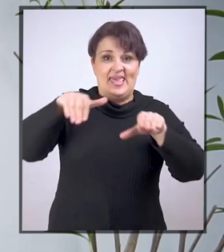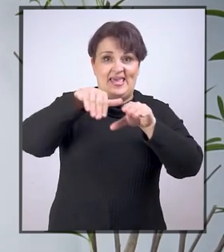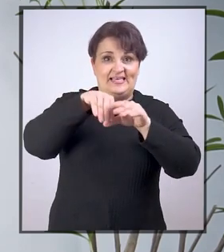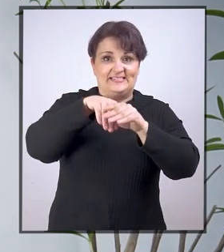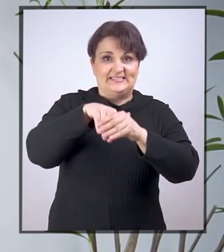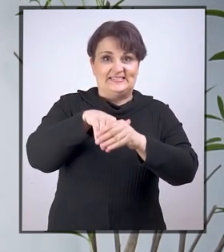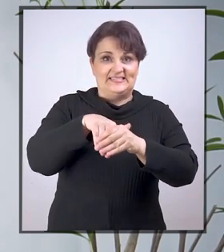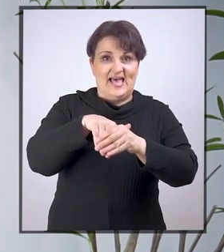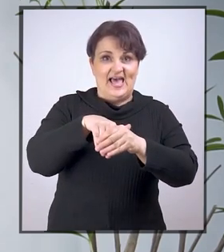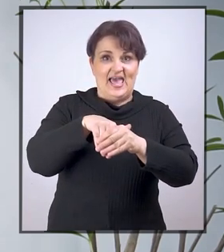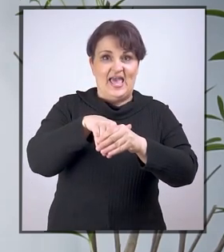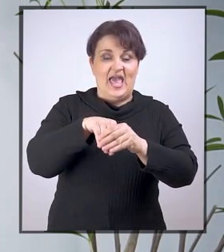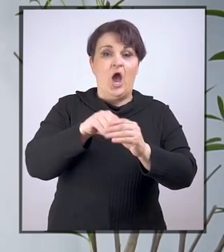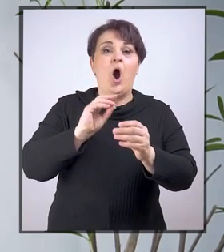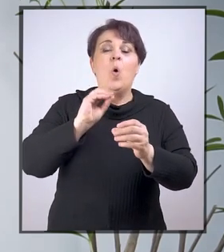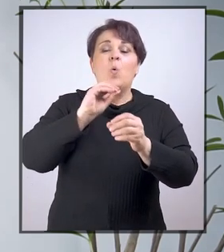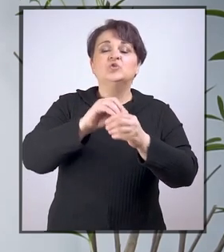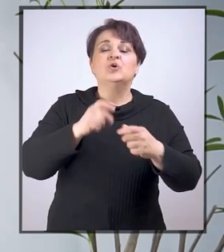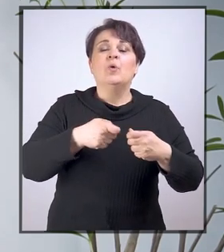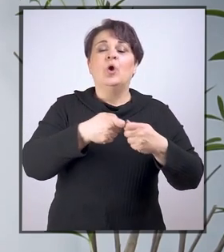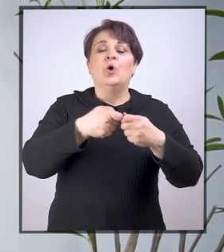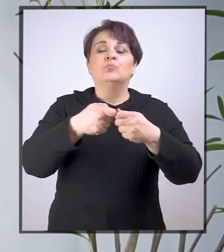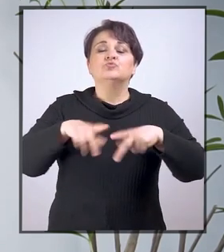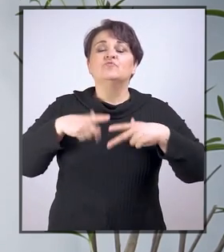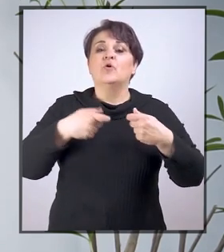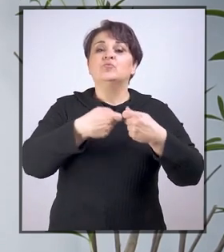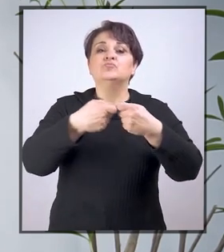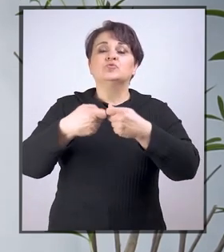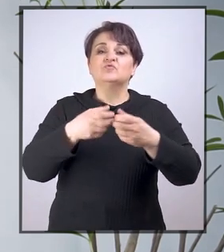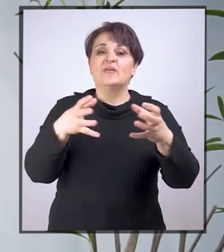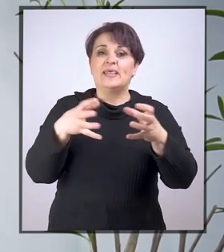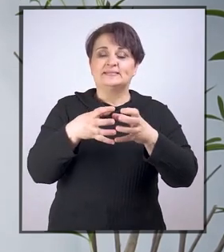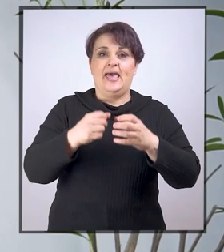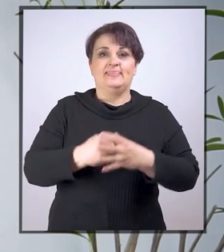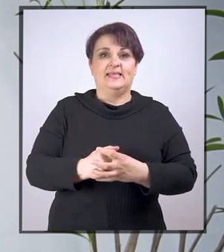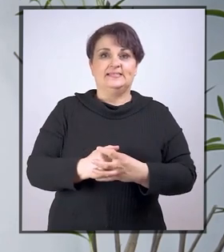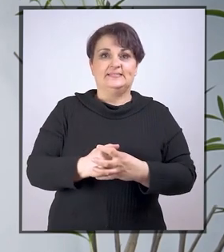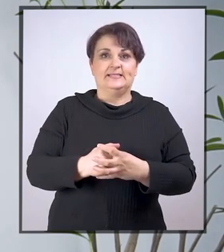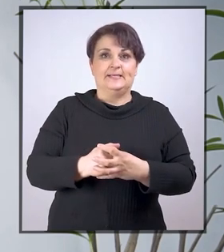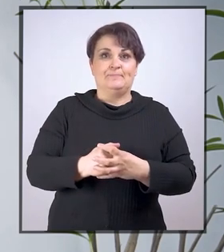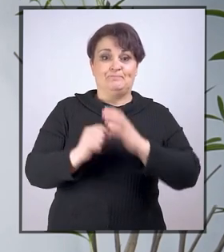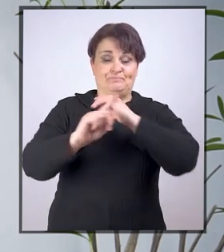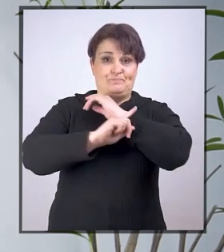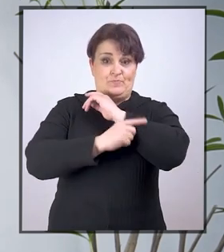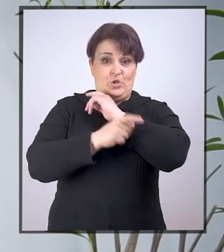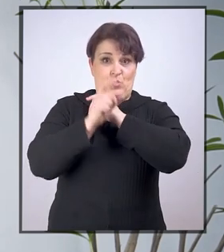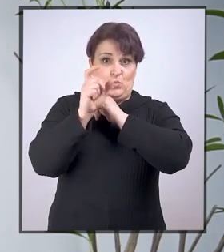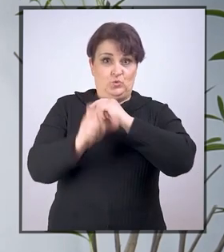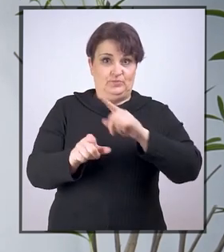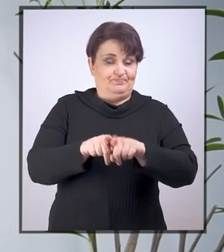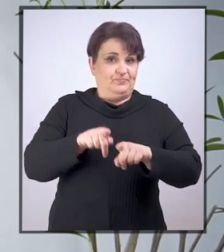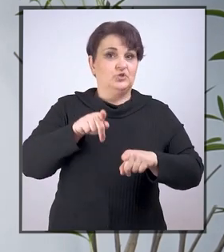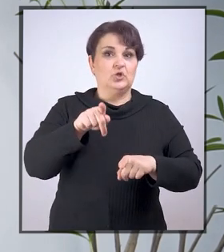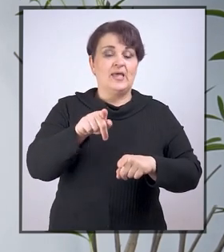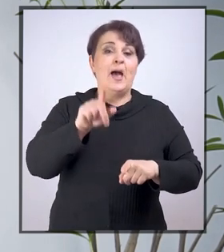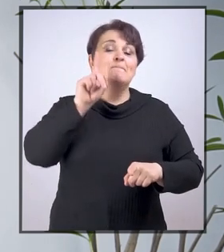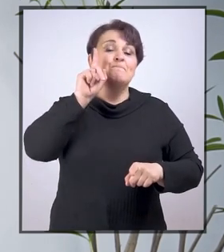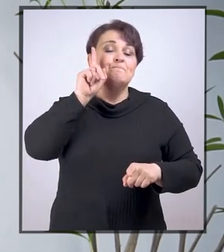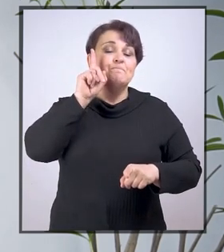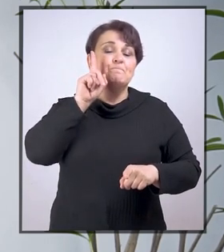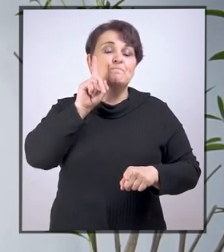pošljavanje, učešće u životu društvene zajednice. Učenik također